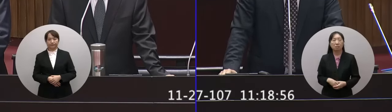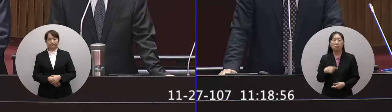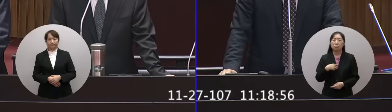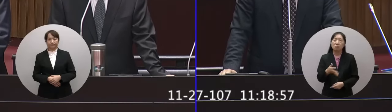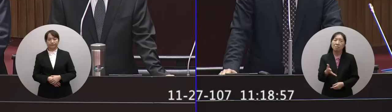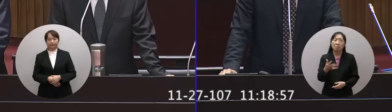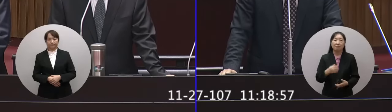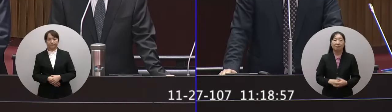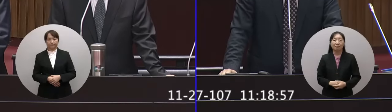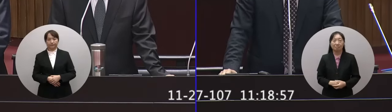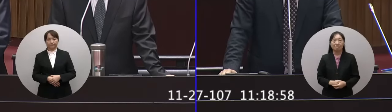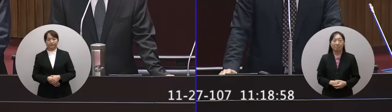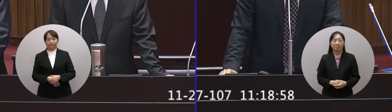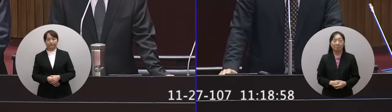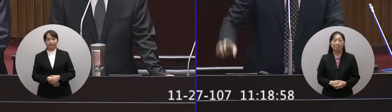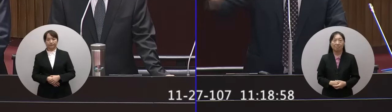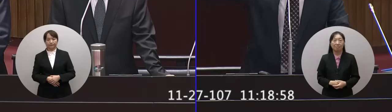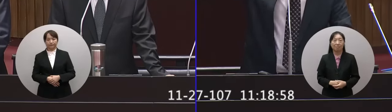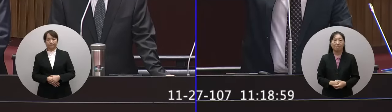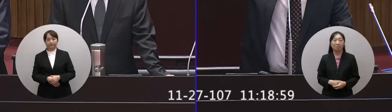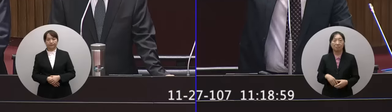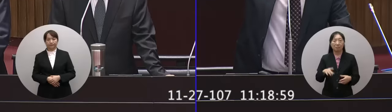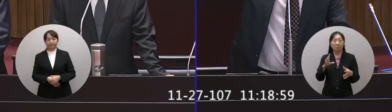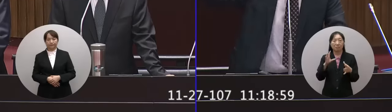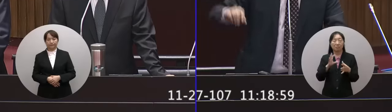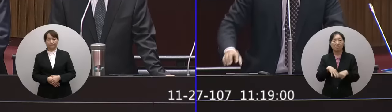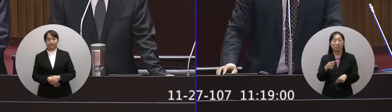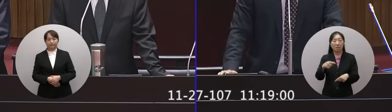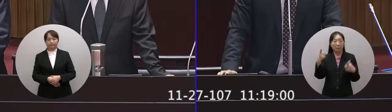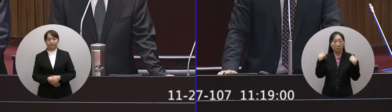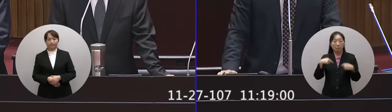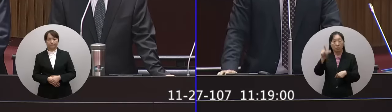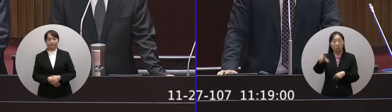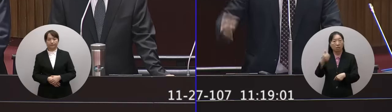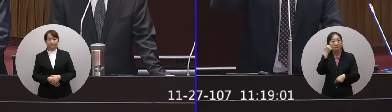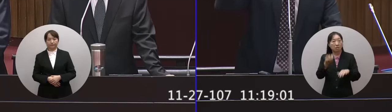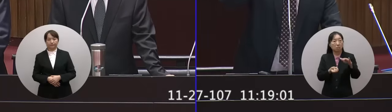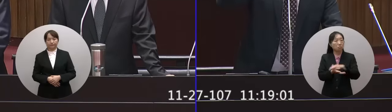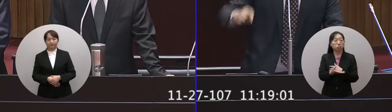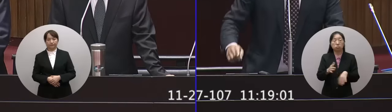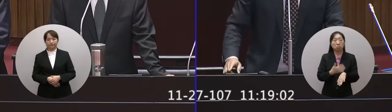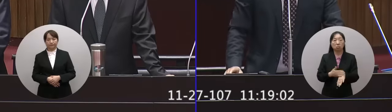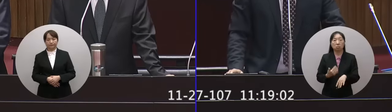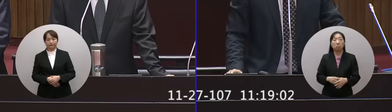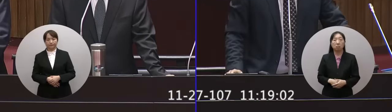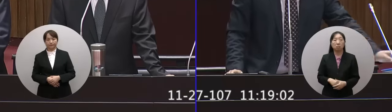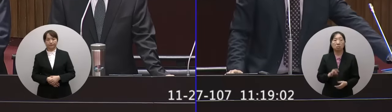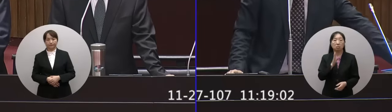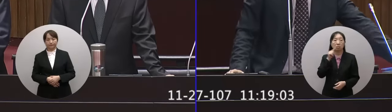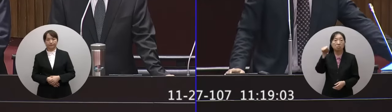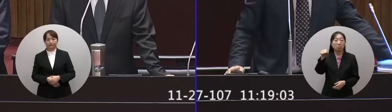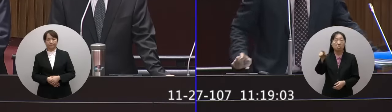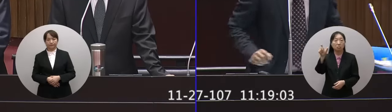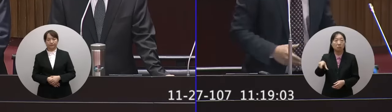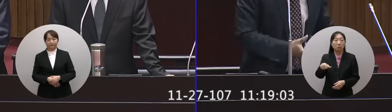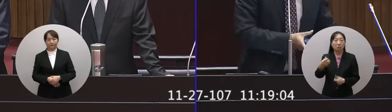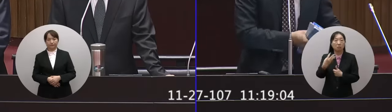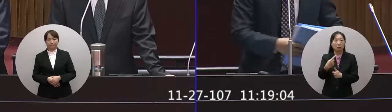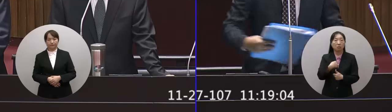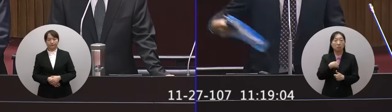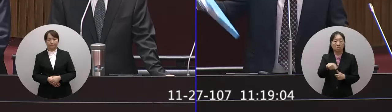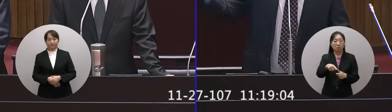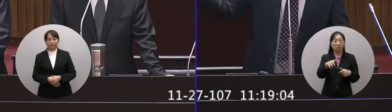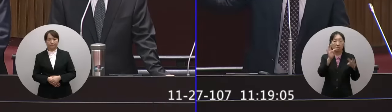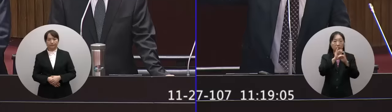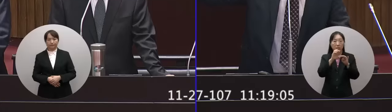我說為什麼我從來不洩漏我催哨者的身份他說因為這個調查報告出來了